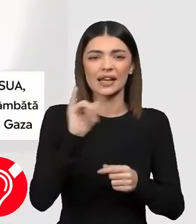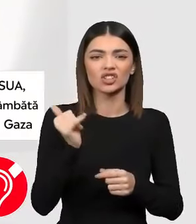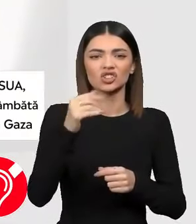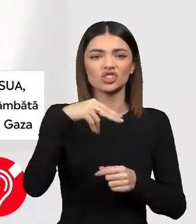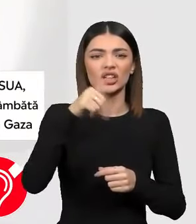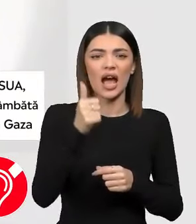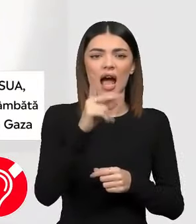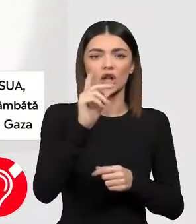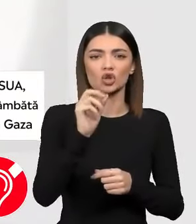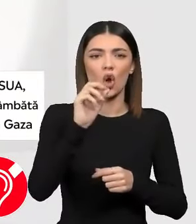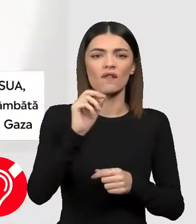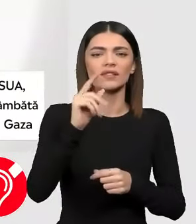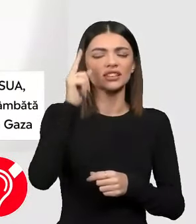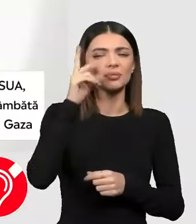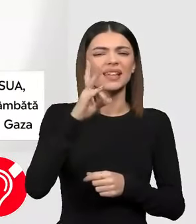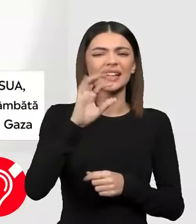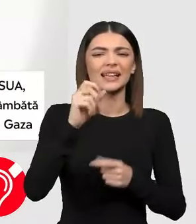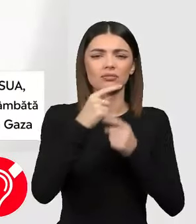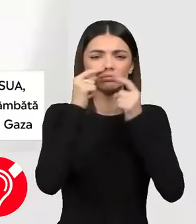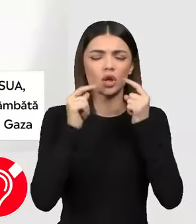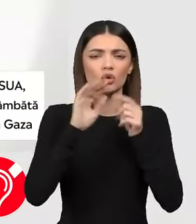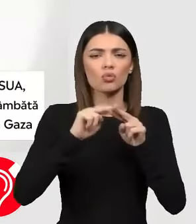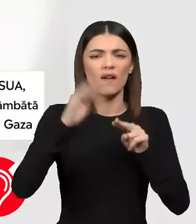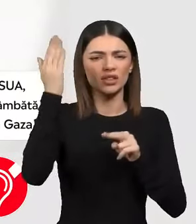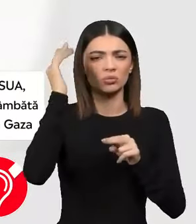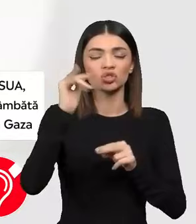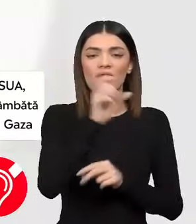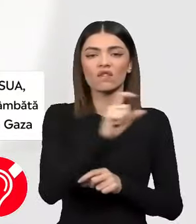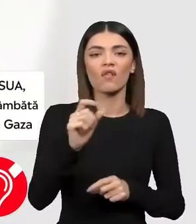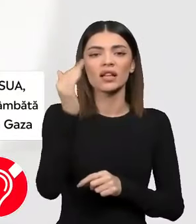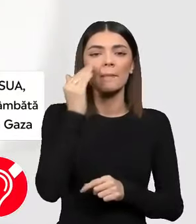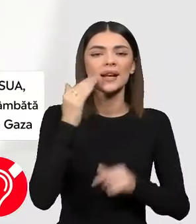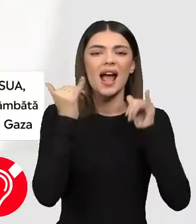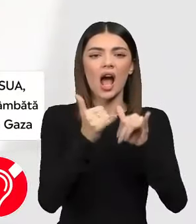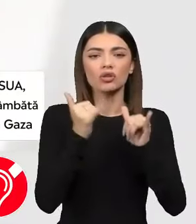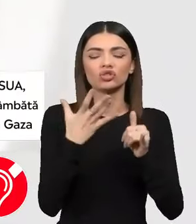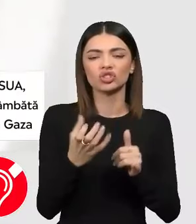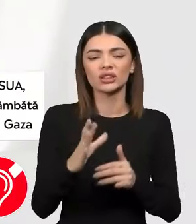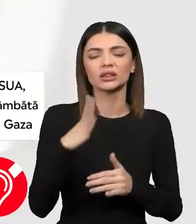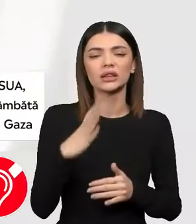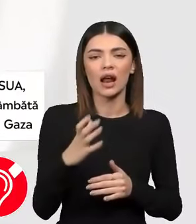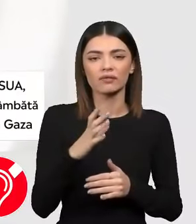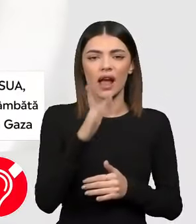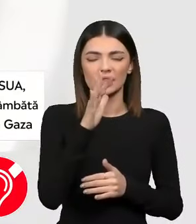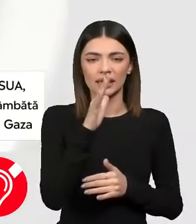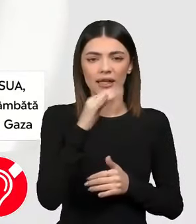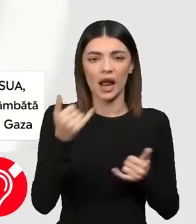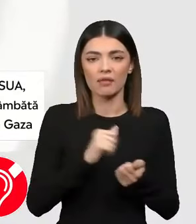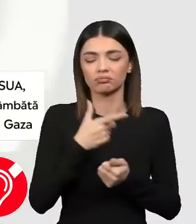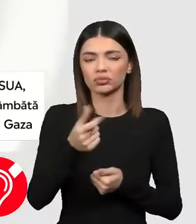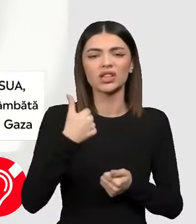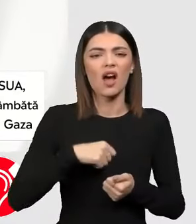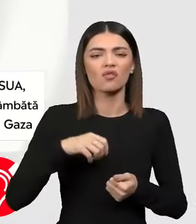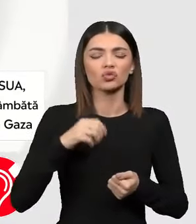Netanyahu cu Adolf Hitler și a acuzat Statele Unite că sponsorizează genocidul palestinienilor. El a respins de asemenea